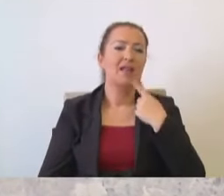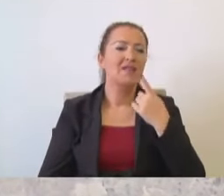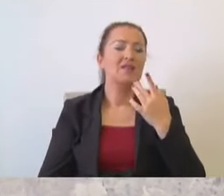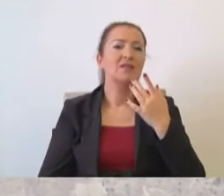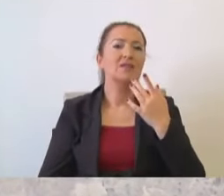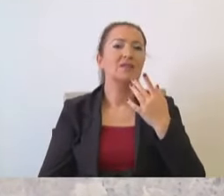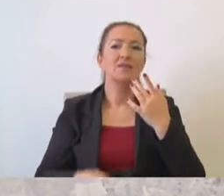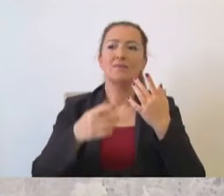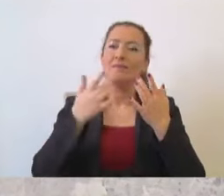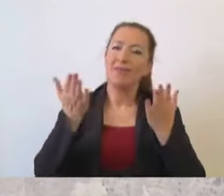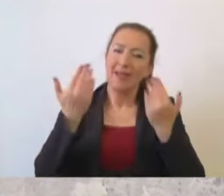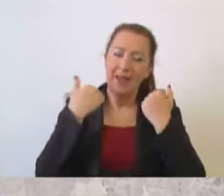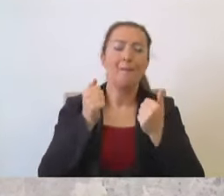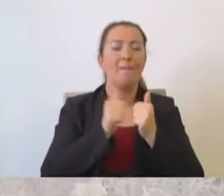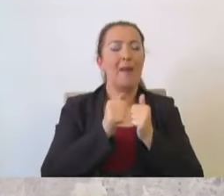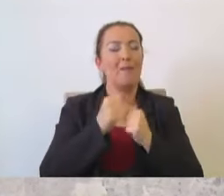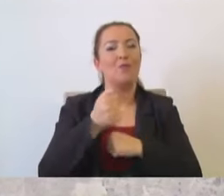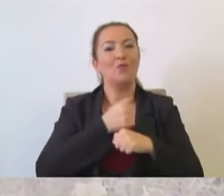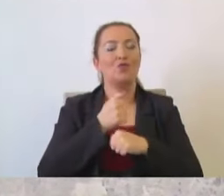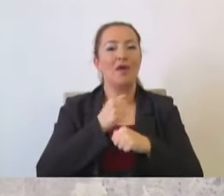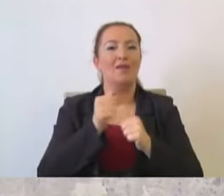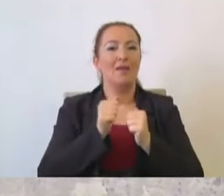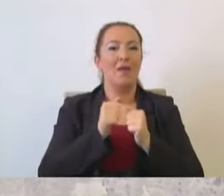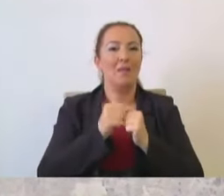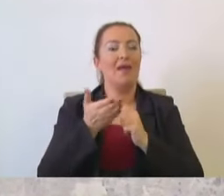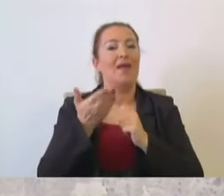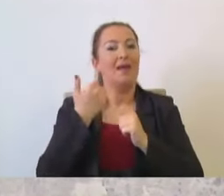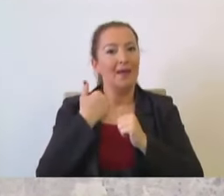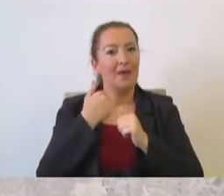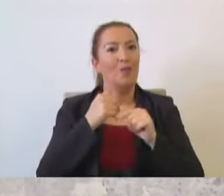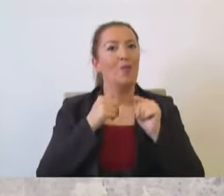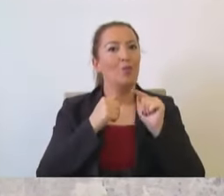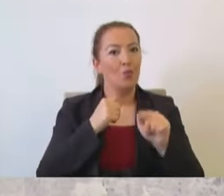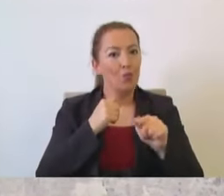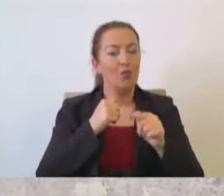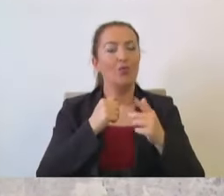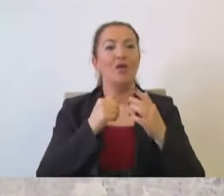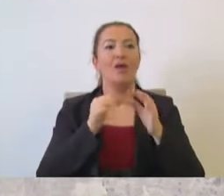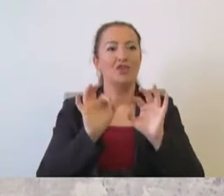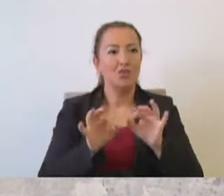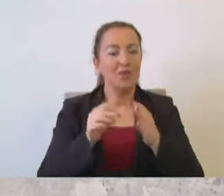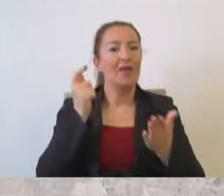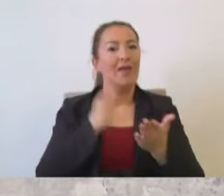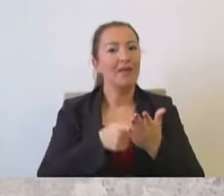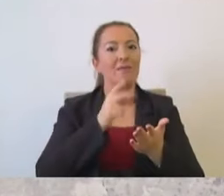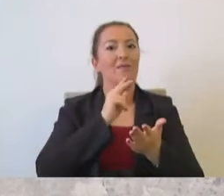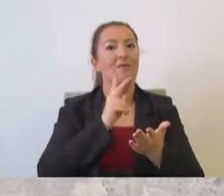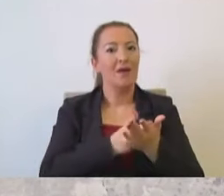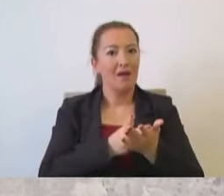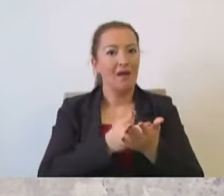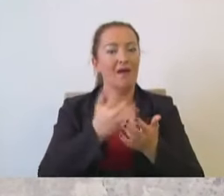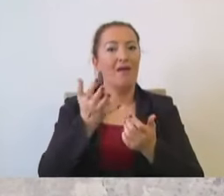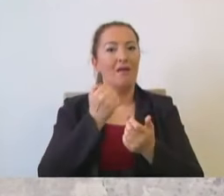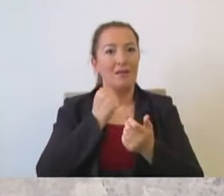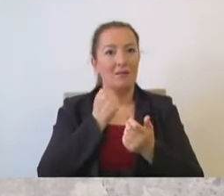Ama mücadele edin. Gelin bizle birlikte mücadele edin. Gelin, bunun artık yatırım kararına